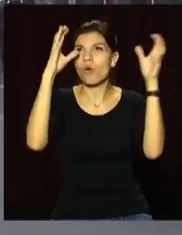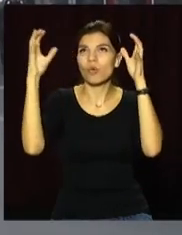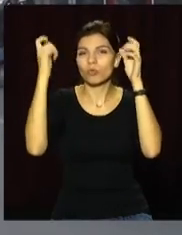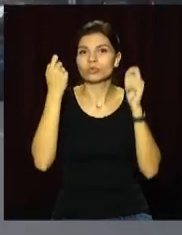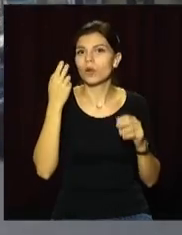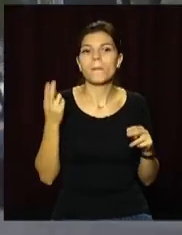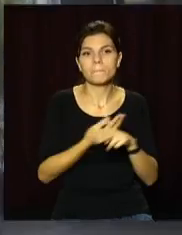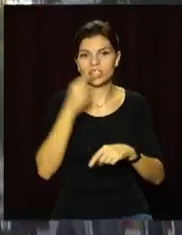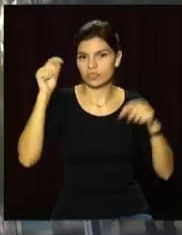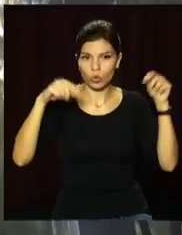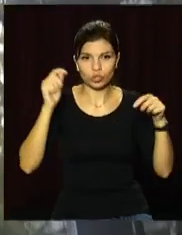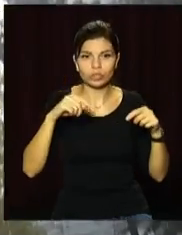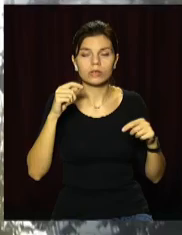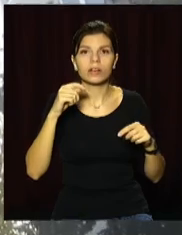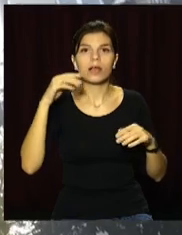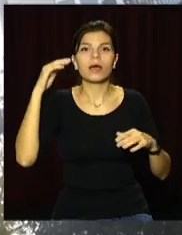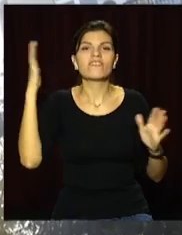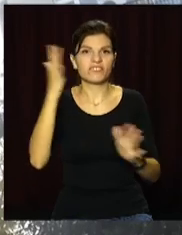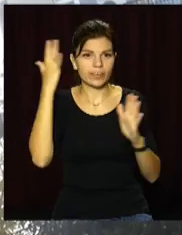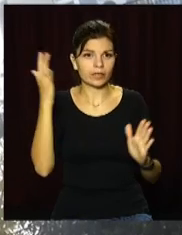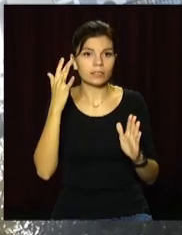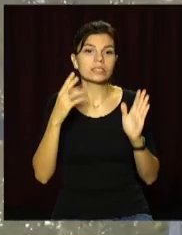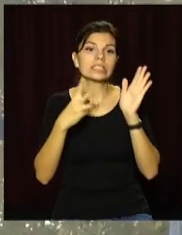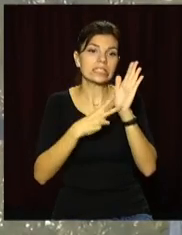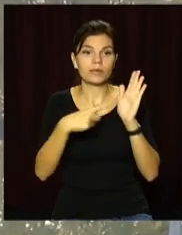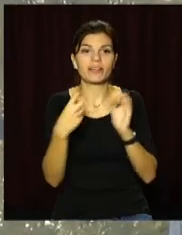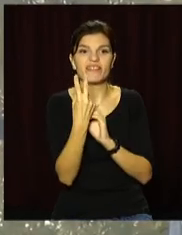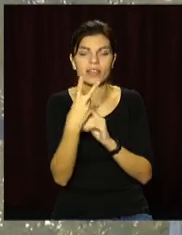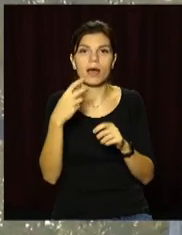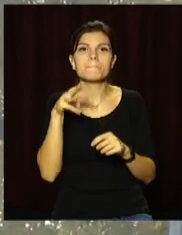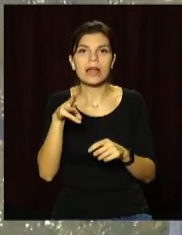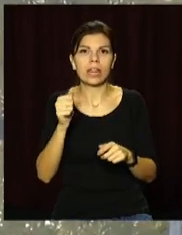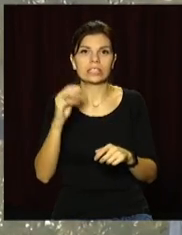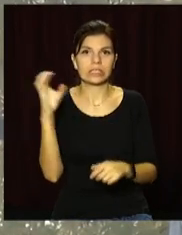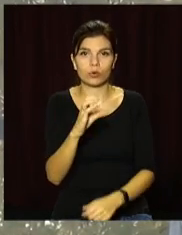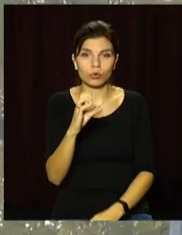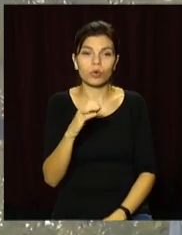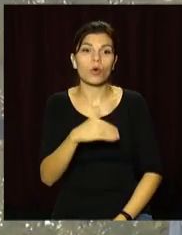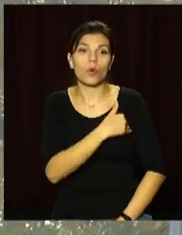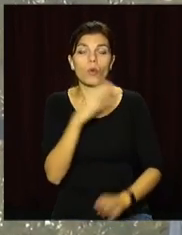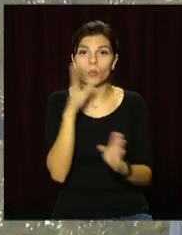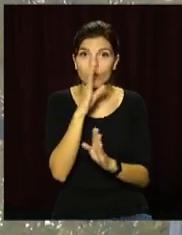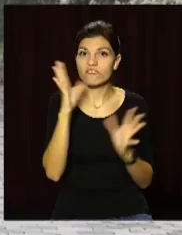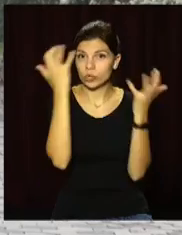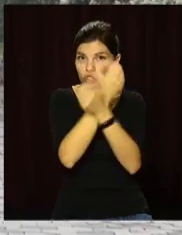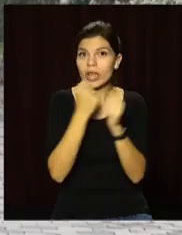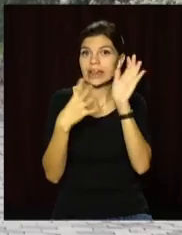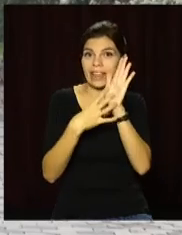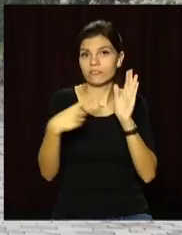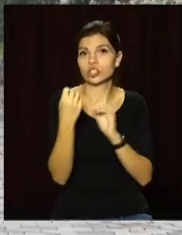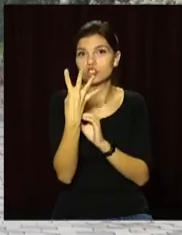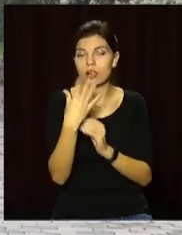істотних опадів. Вітер південно-східний – 7-12 метрів на секунду. Температура по області вночі – 9